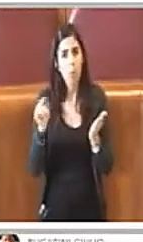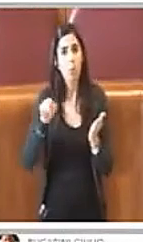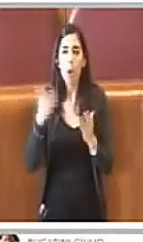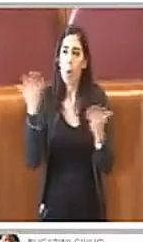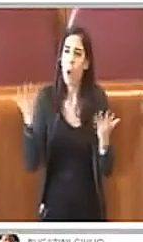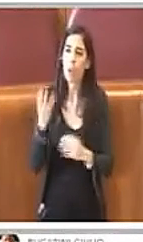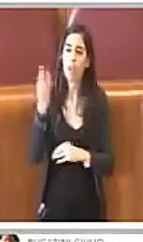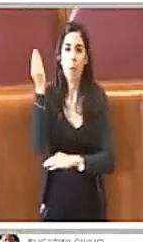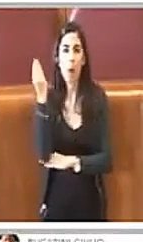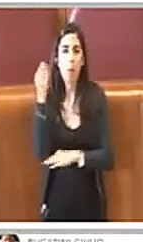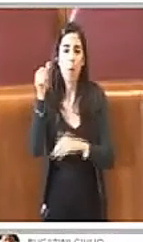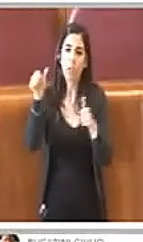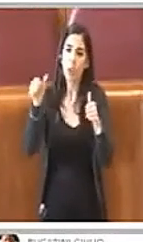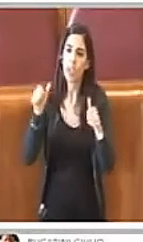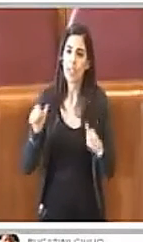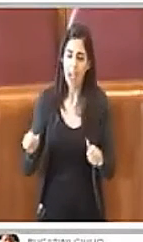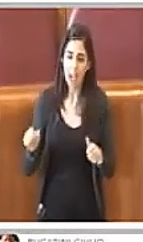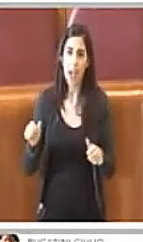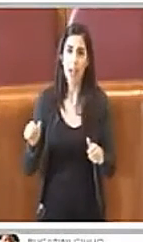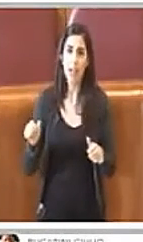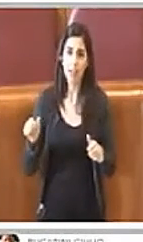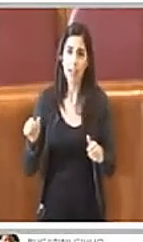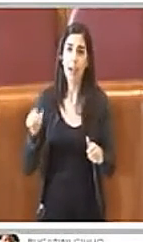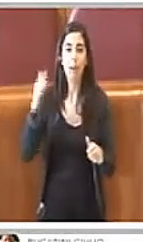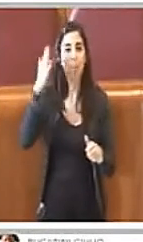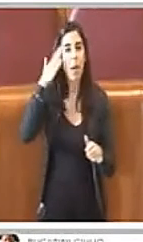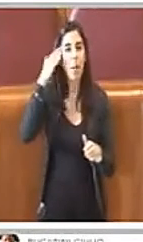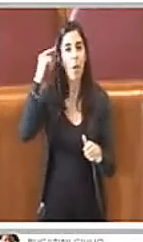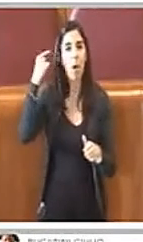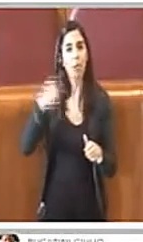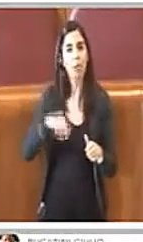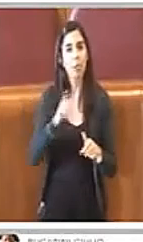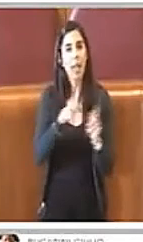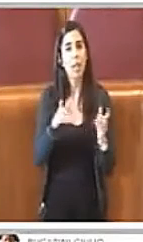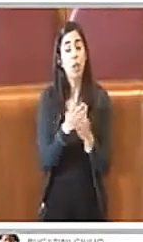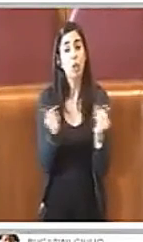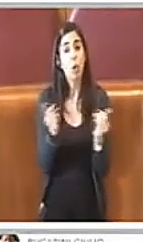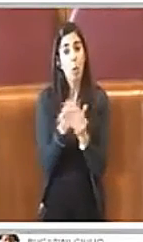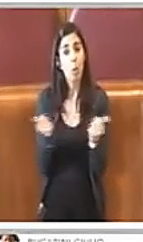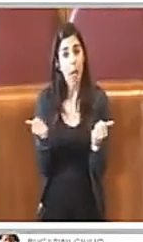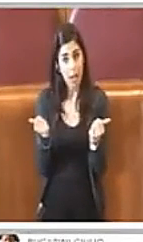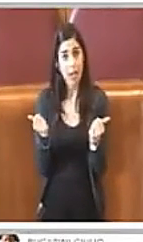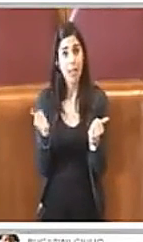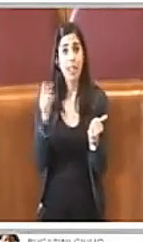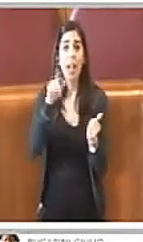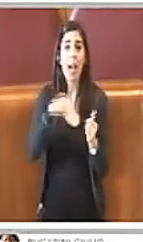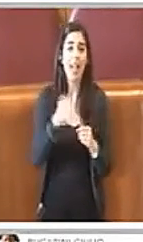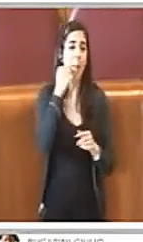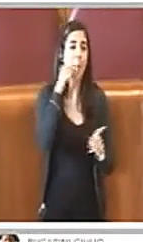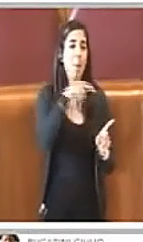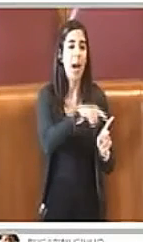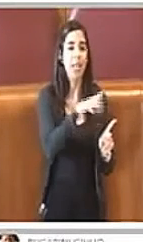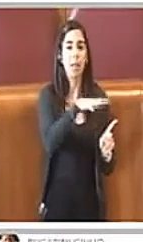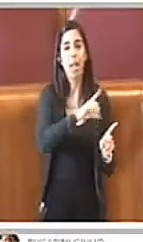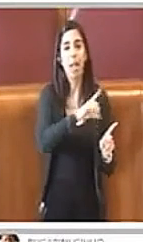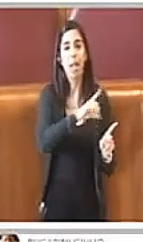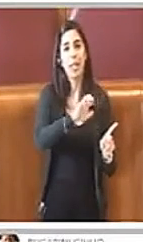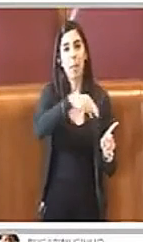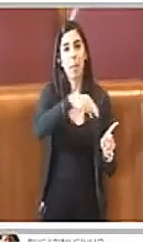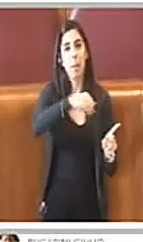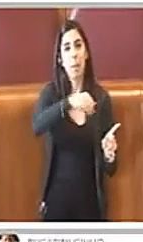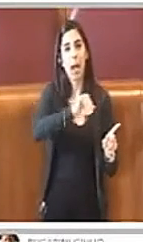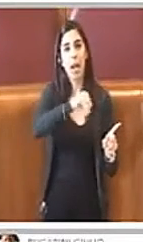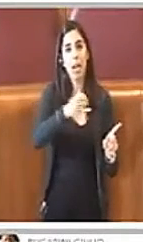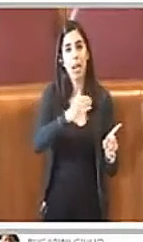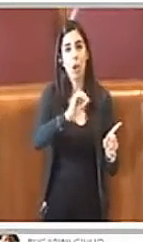monumento, di una targa alla memoria degli scomparsi e dei madri di Plaza De Maio e il 24